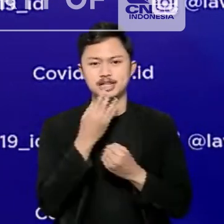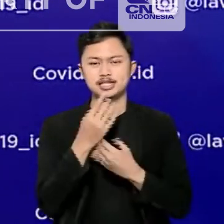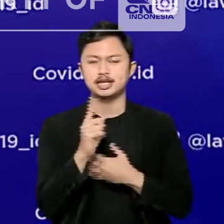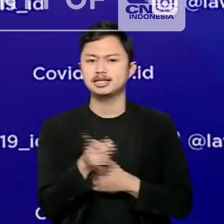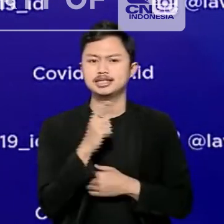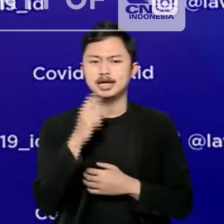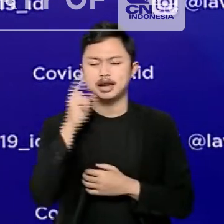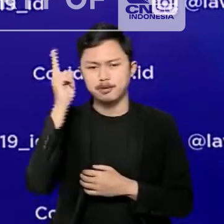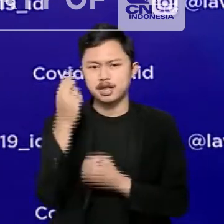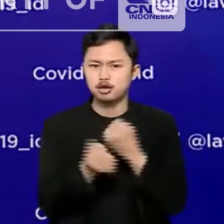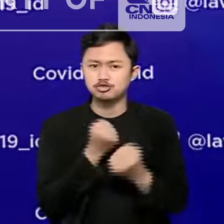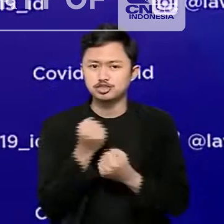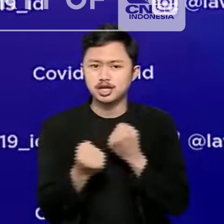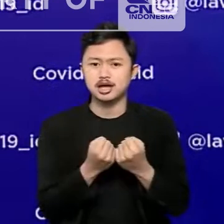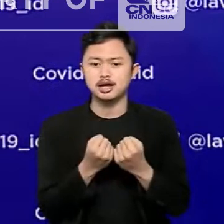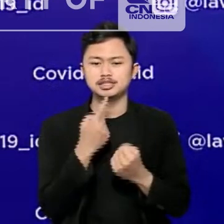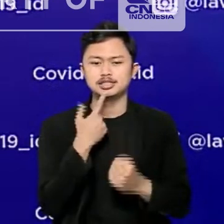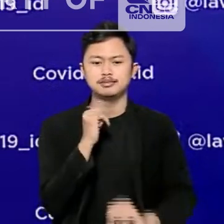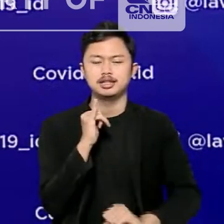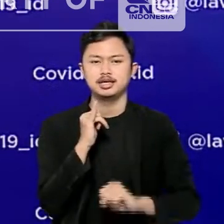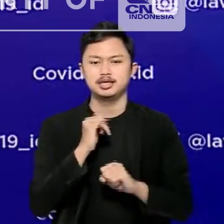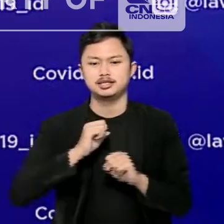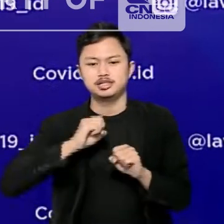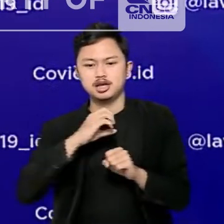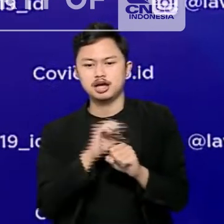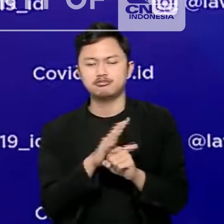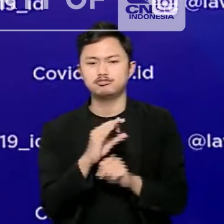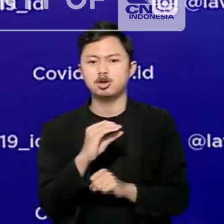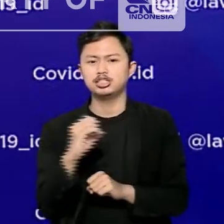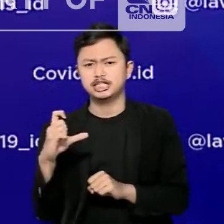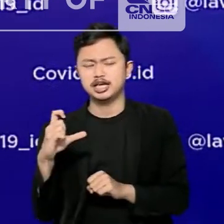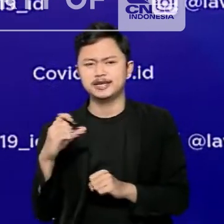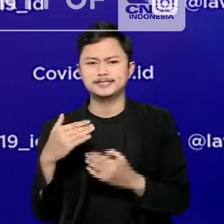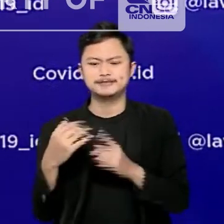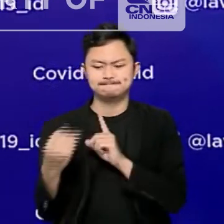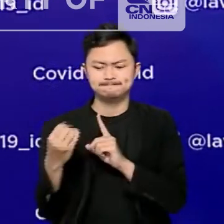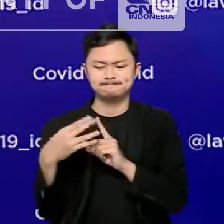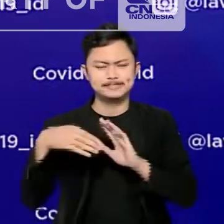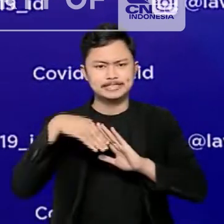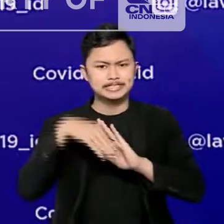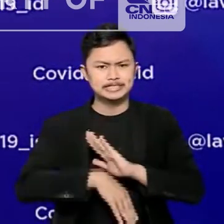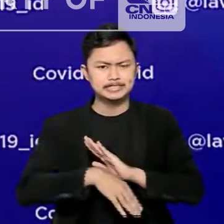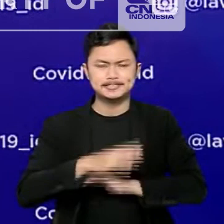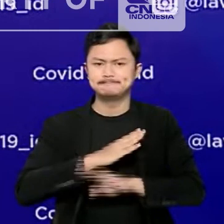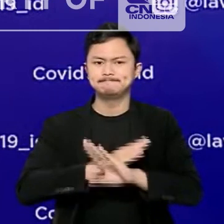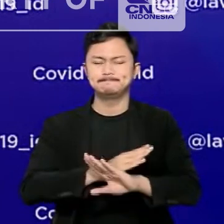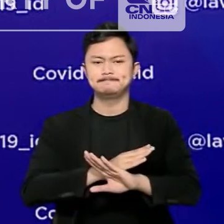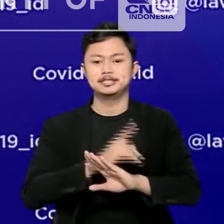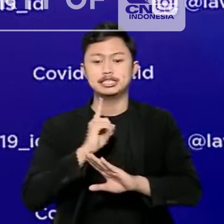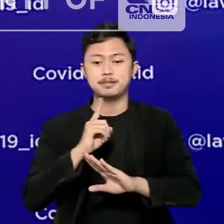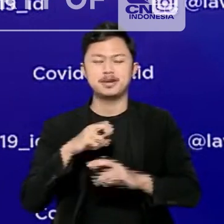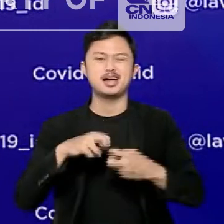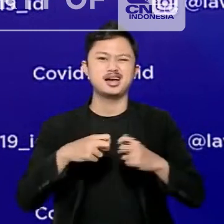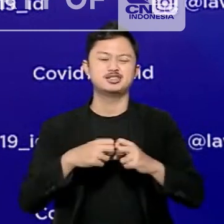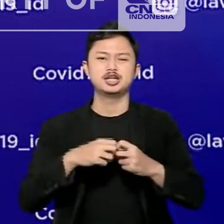upaya pemerintah dalam mencegah importasi serta menurunkan peluang transmisi komunitas akibat kasus